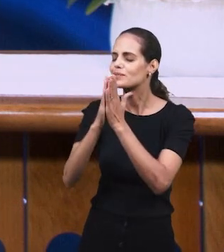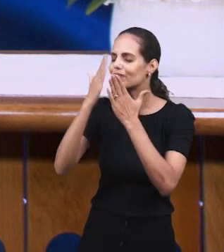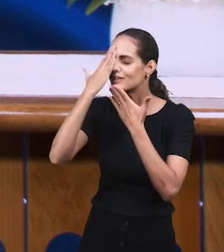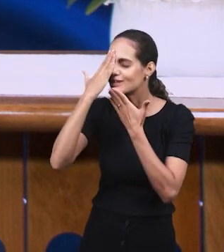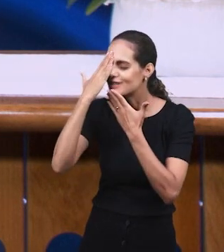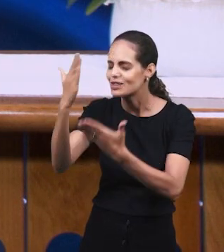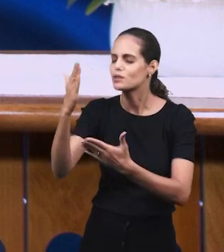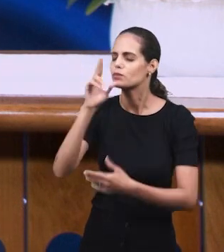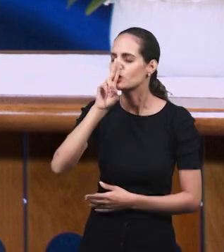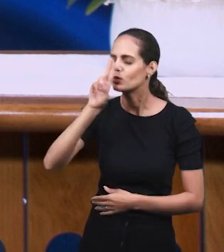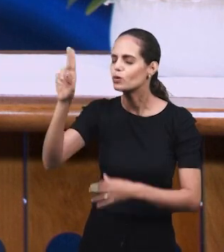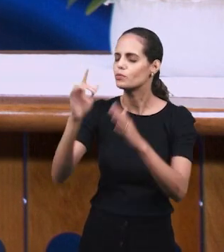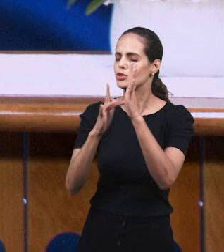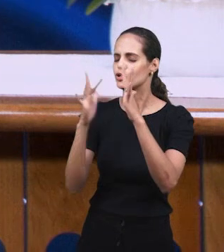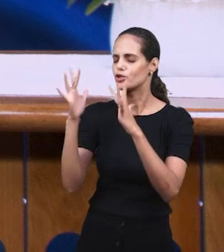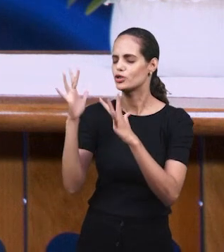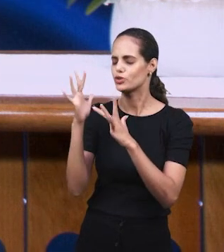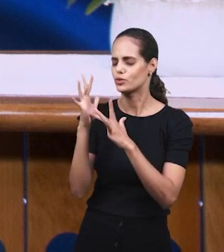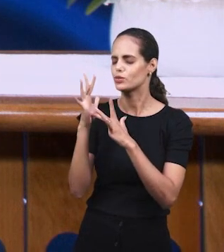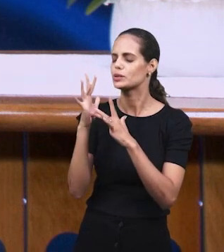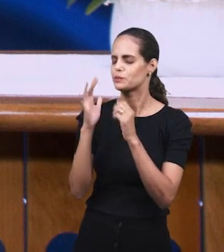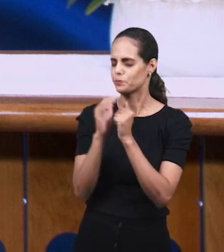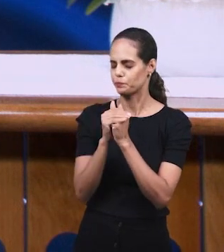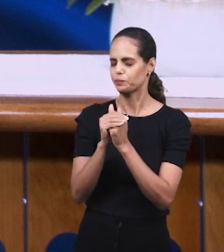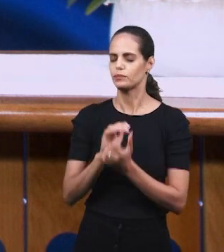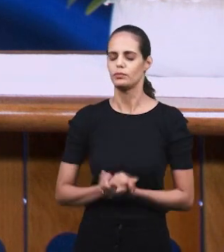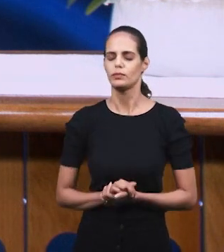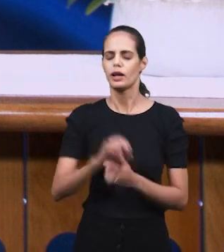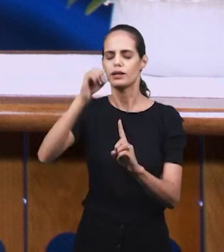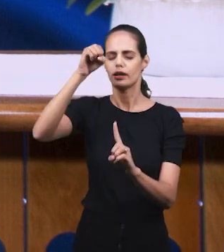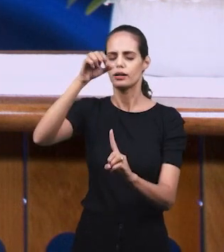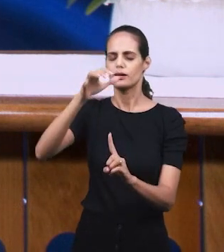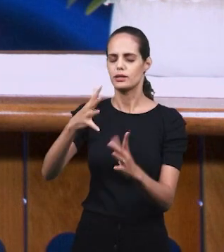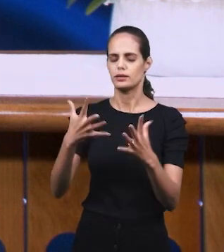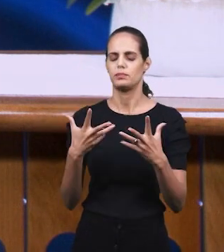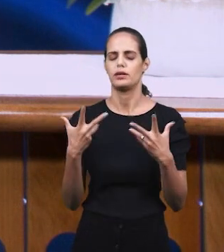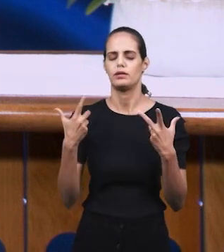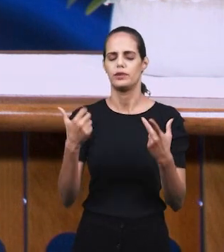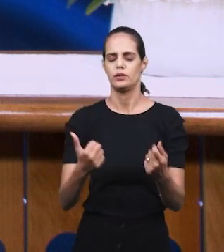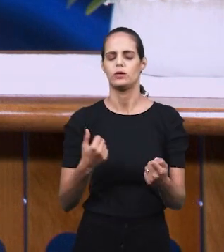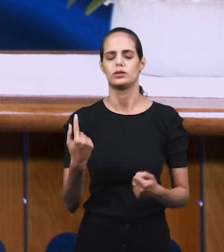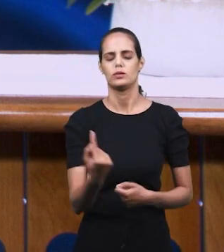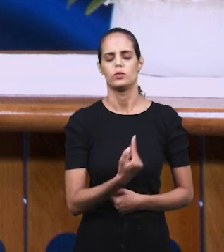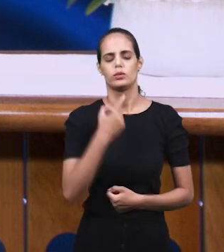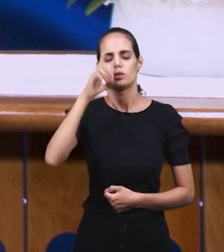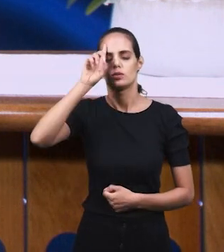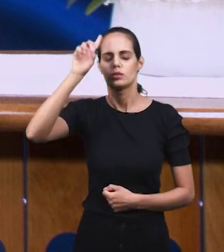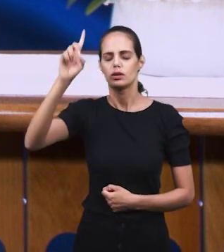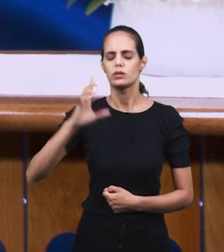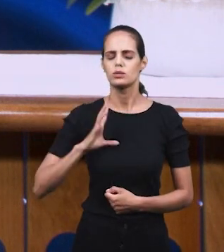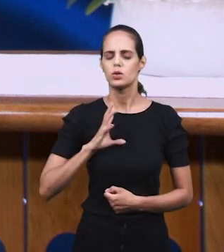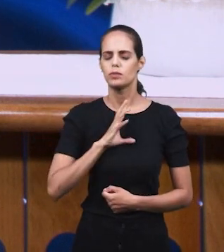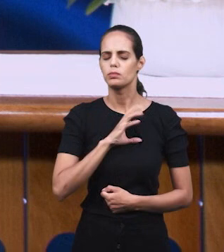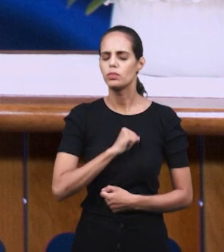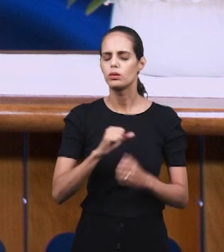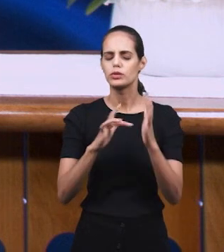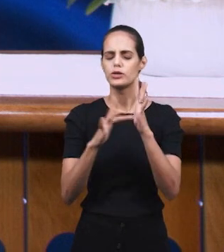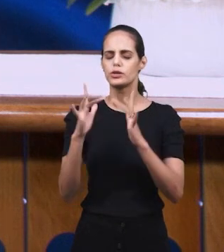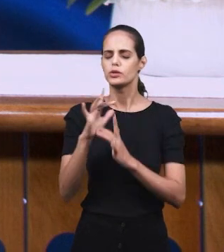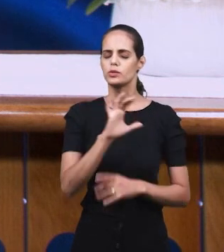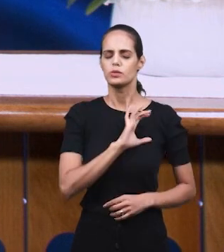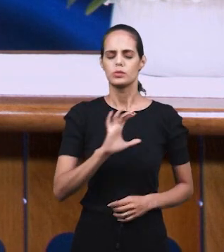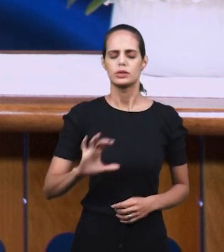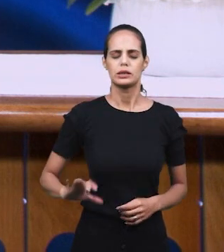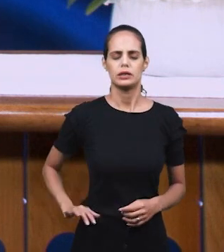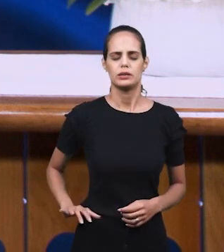молимся к Тебе во имя Господа Иисуса. Аминь. Чудная благодать нашего Господа и Спасителя. Иисуса